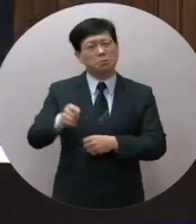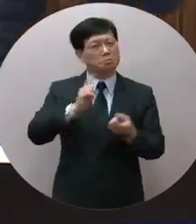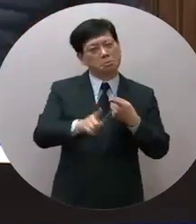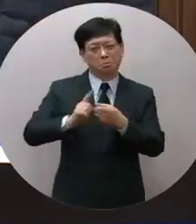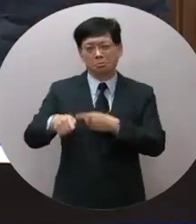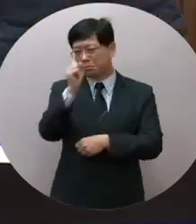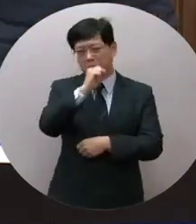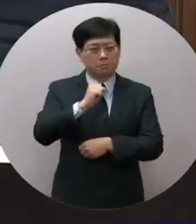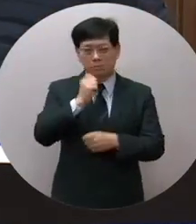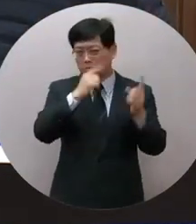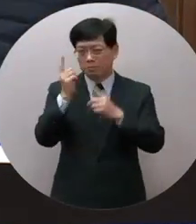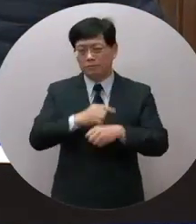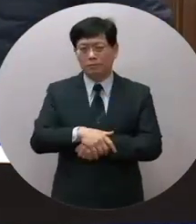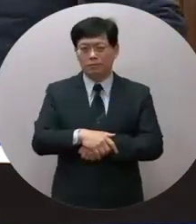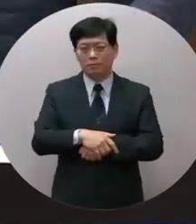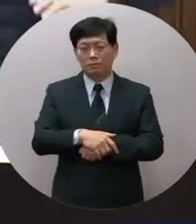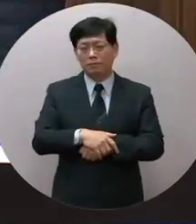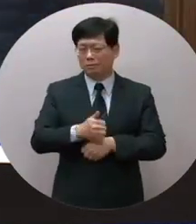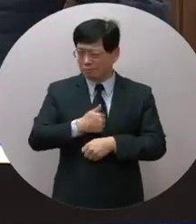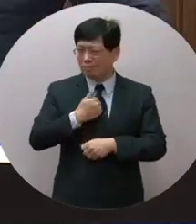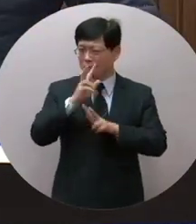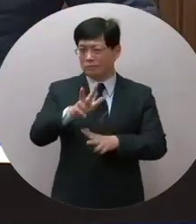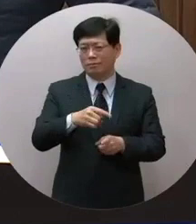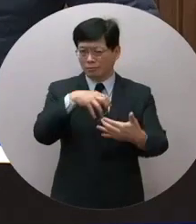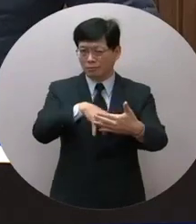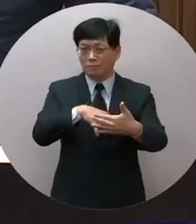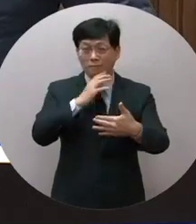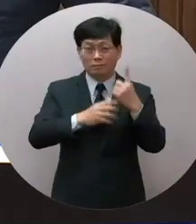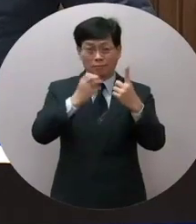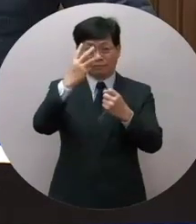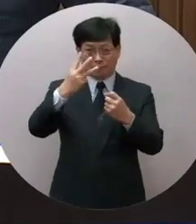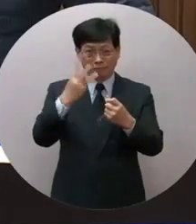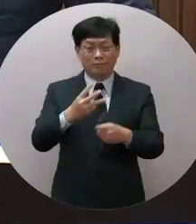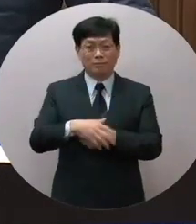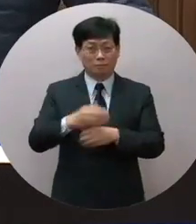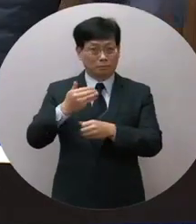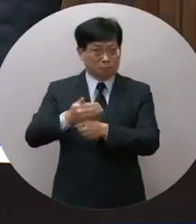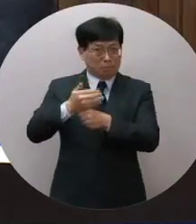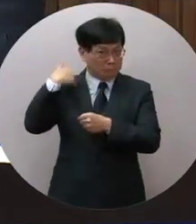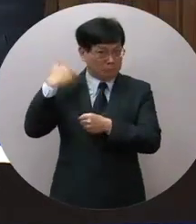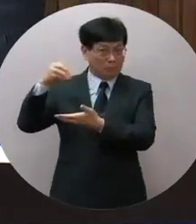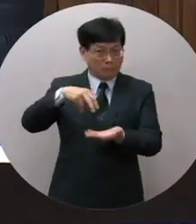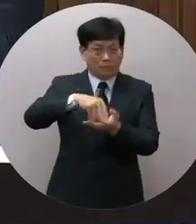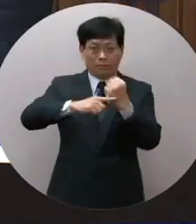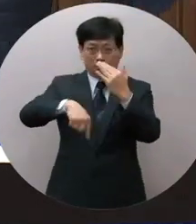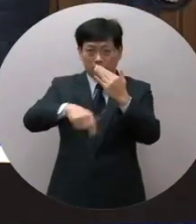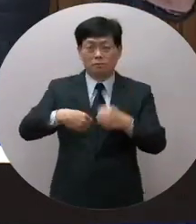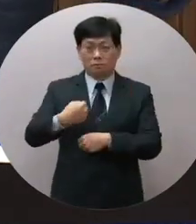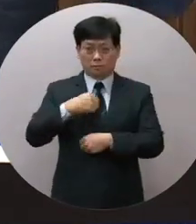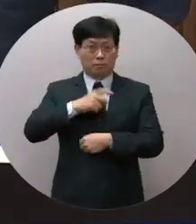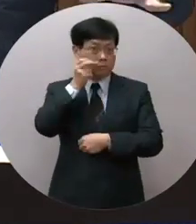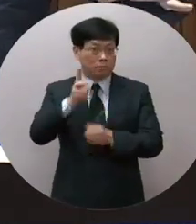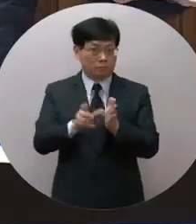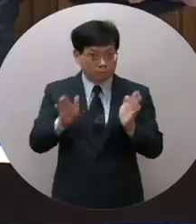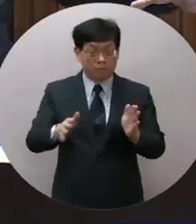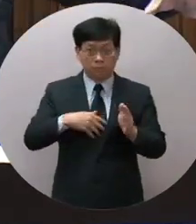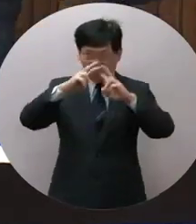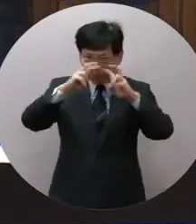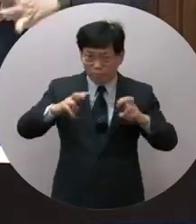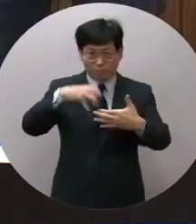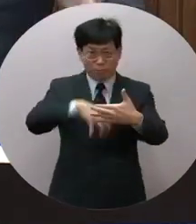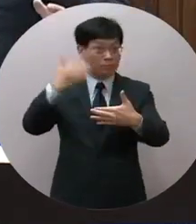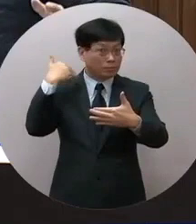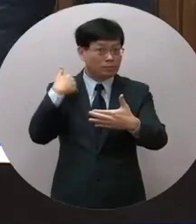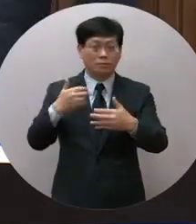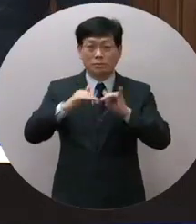那個也不行那個也不行我不騙你那個是103年馬上我的時代送到立法院來我經過了兩個月解讀了